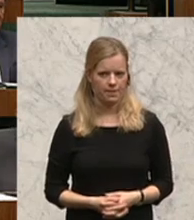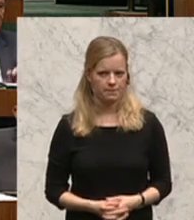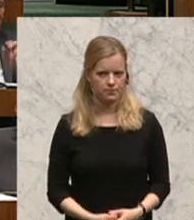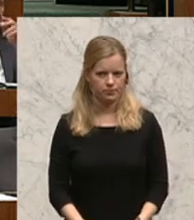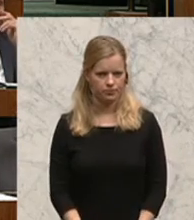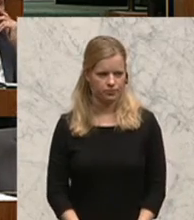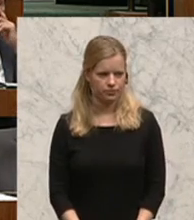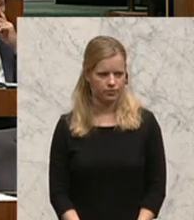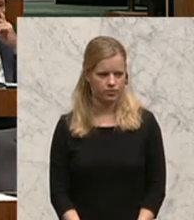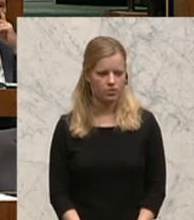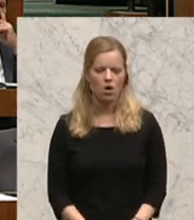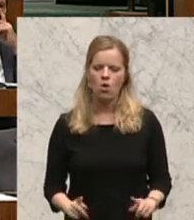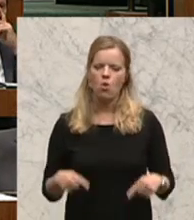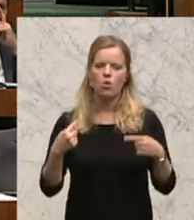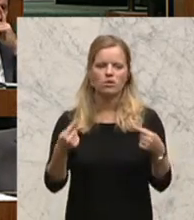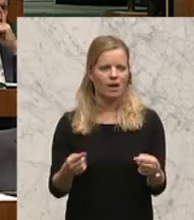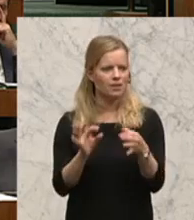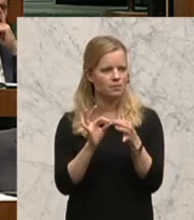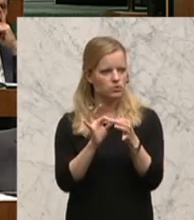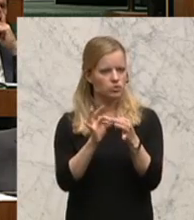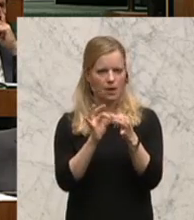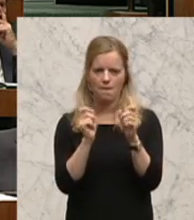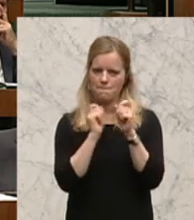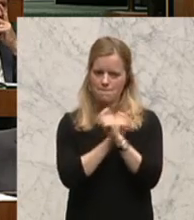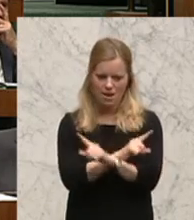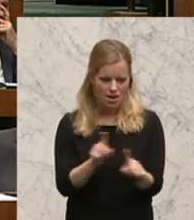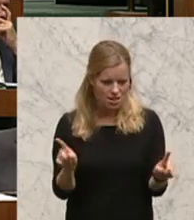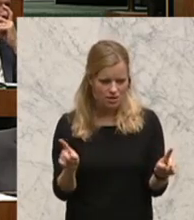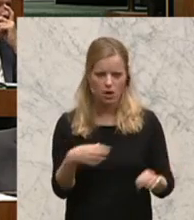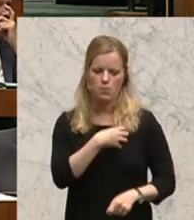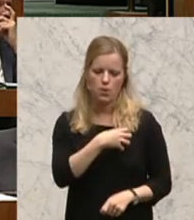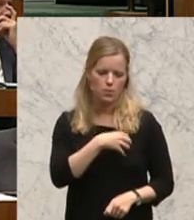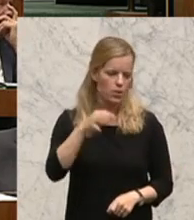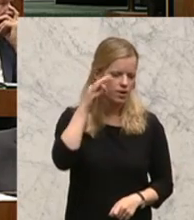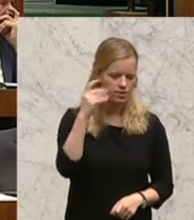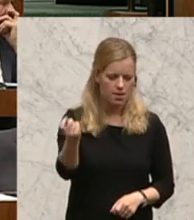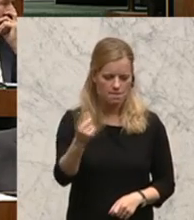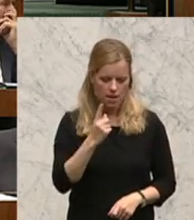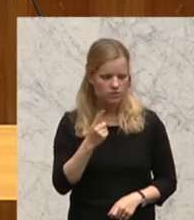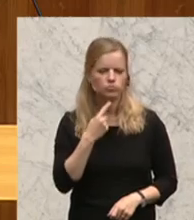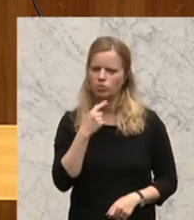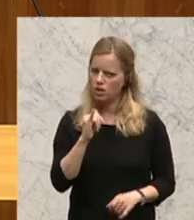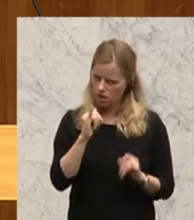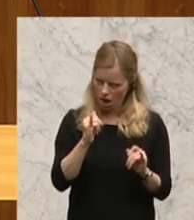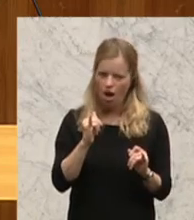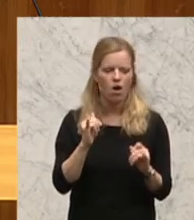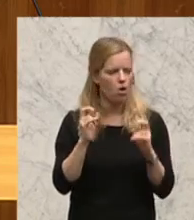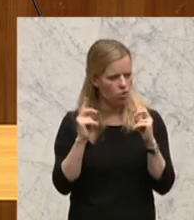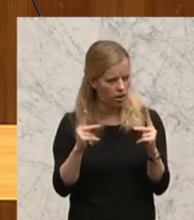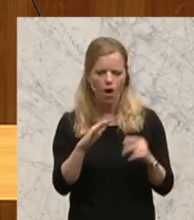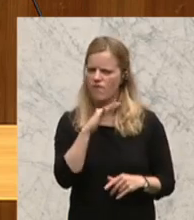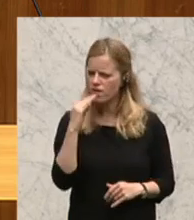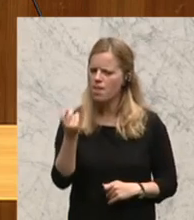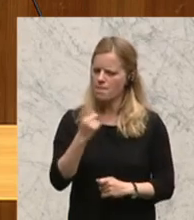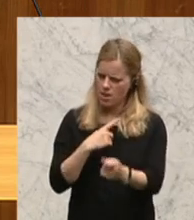Und dann, wenn Sie Bezug nehmen auf Mails von Bürgerinnen und Bürgern, dann finde ich das okay. Ich habe auch viele Mails bekommen und ich habe Verständnis, dass manche